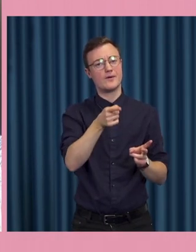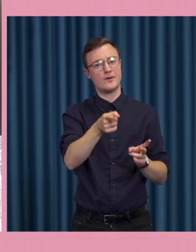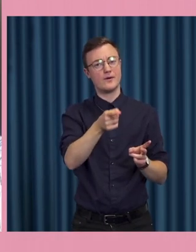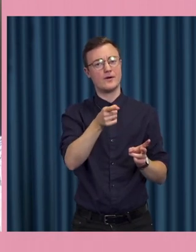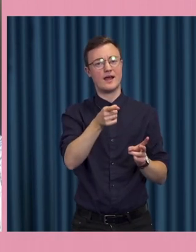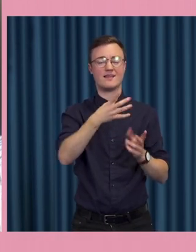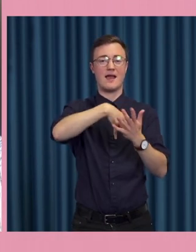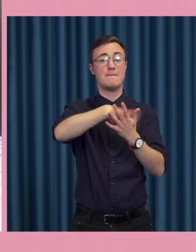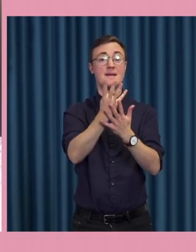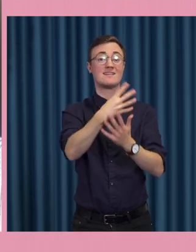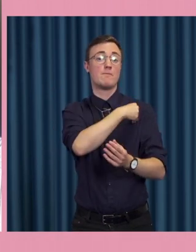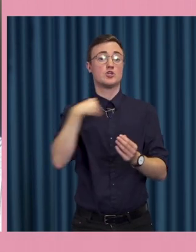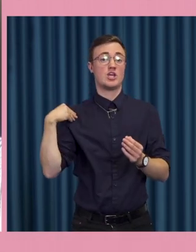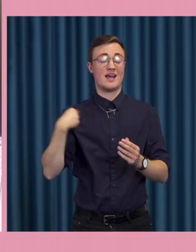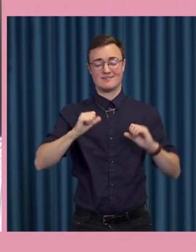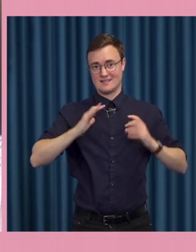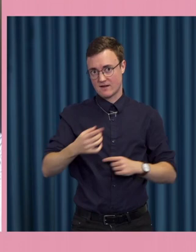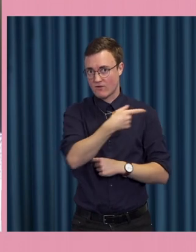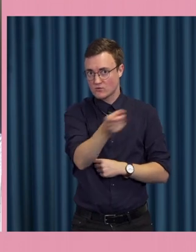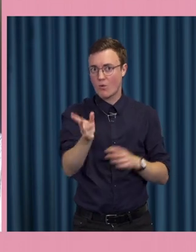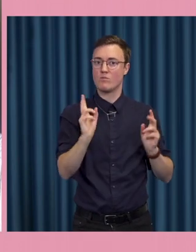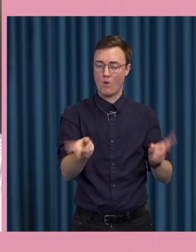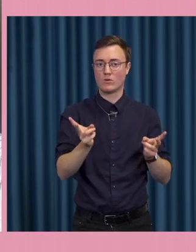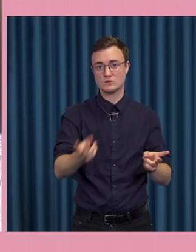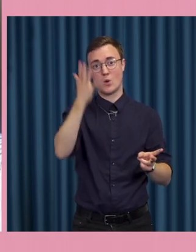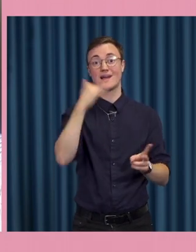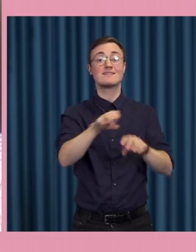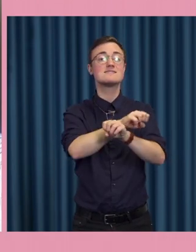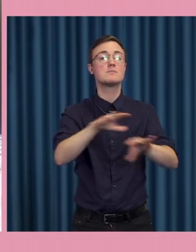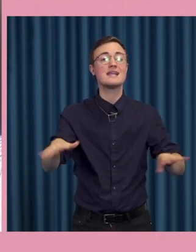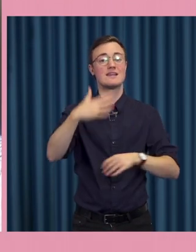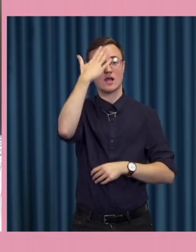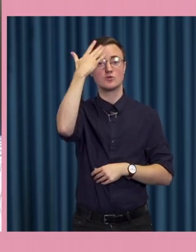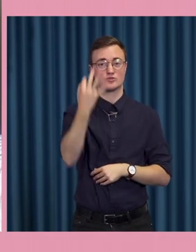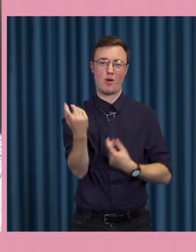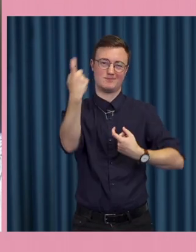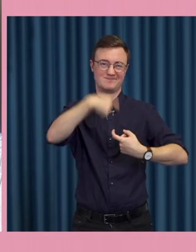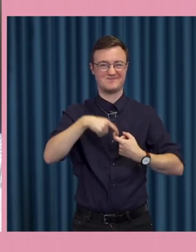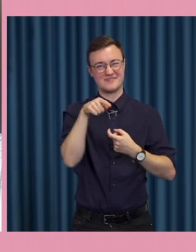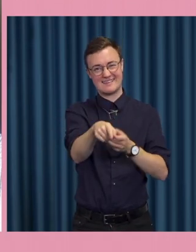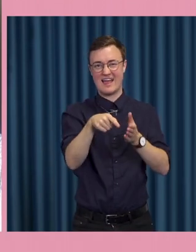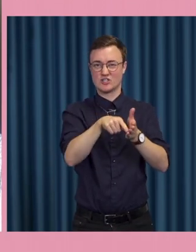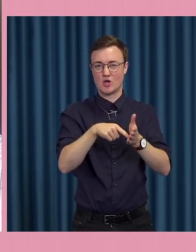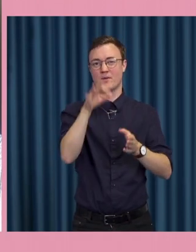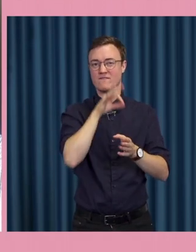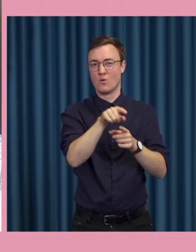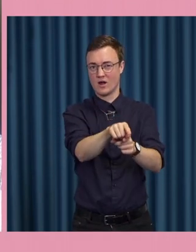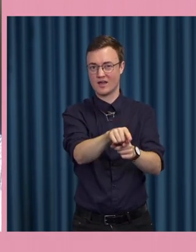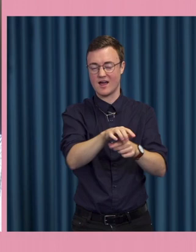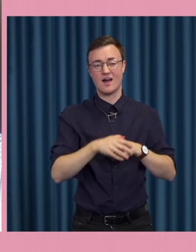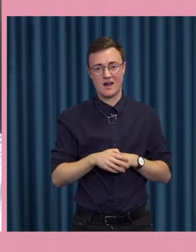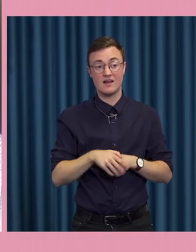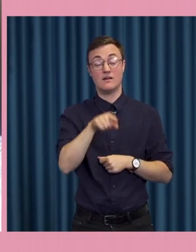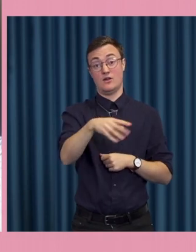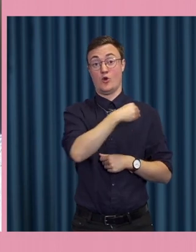en mediemyndighet som naturligtvis också kan sprida kunskap kring sånt här och just en